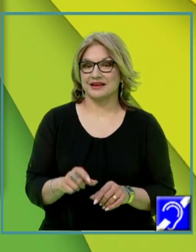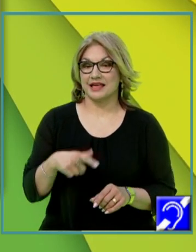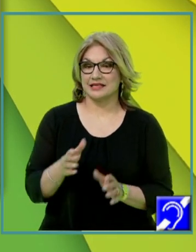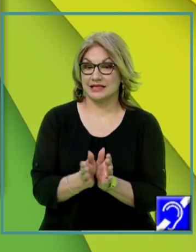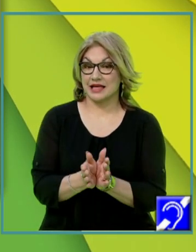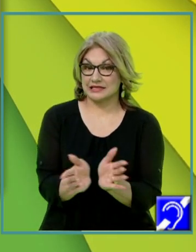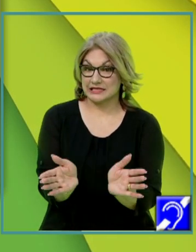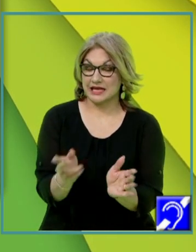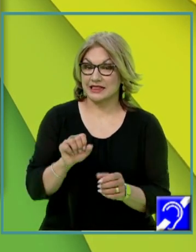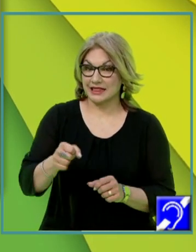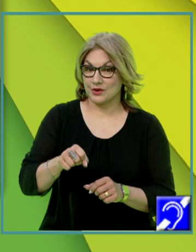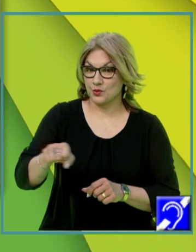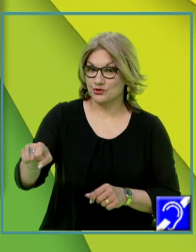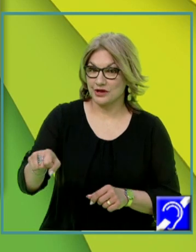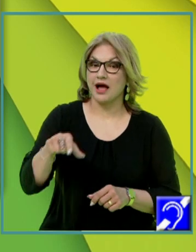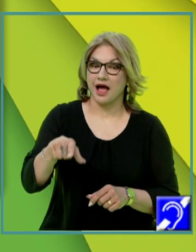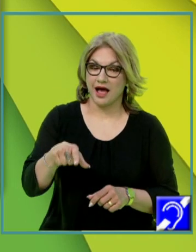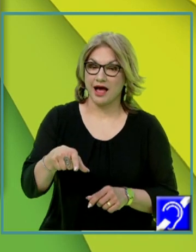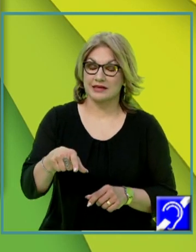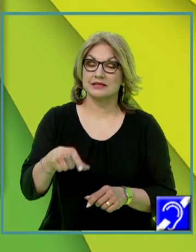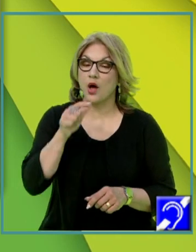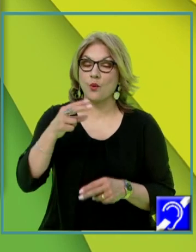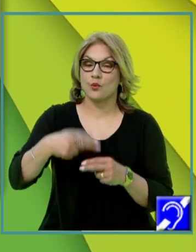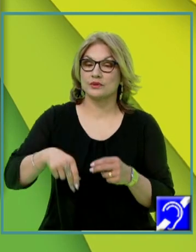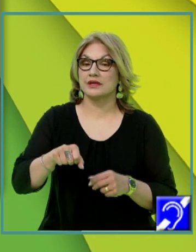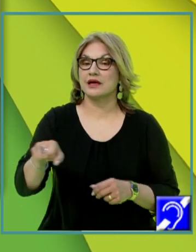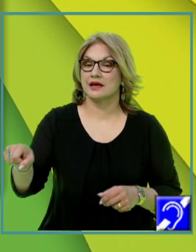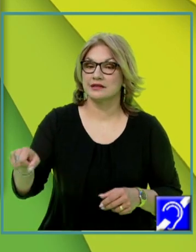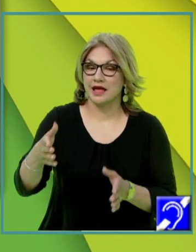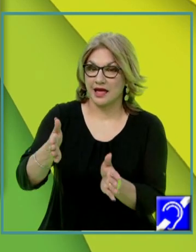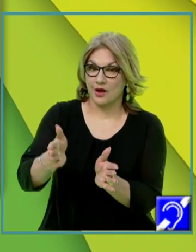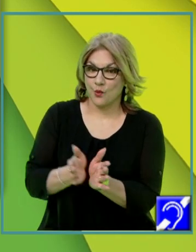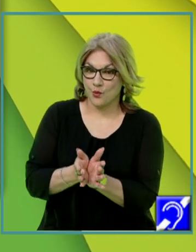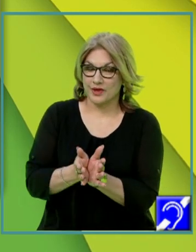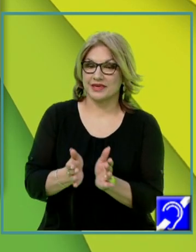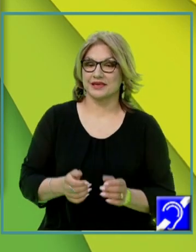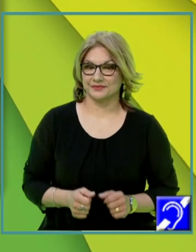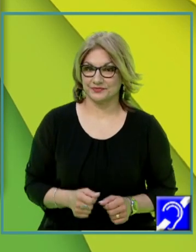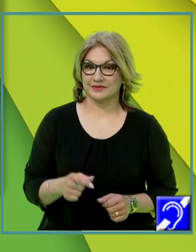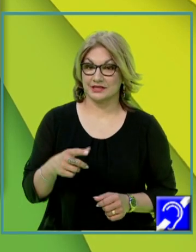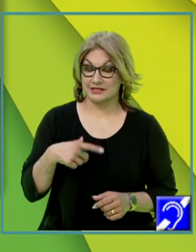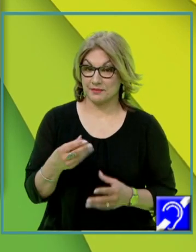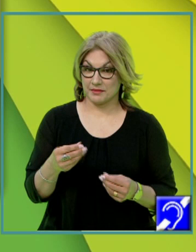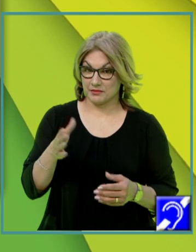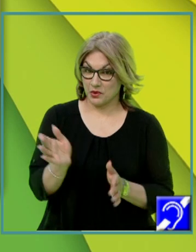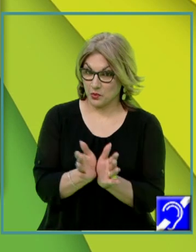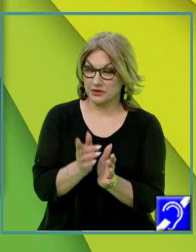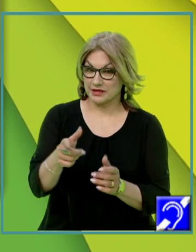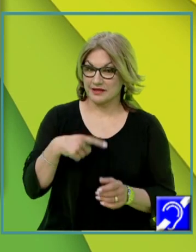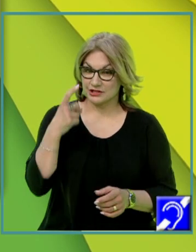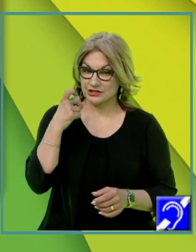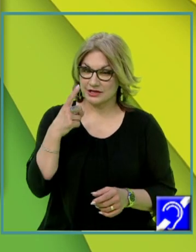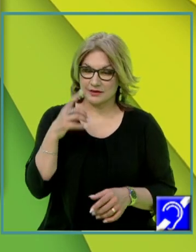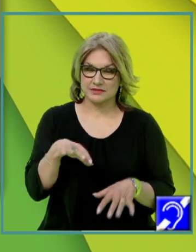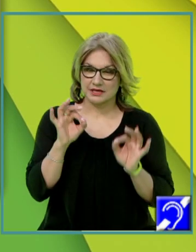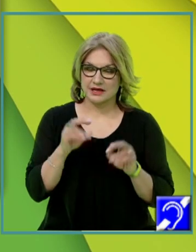poziție. Și atunci poziția la care ajungem, ușa, formează de fapt niște unghiuri pe care noi încercăm să le